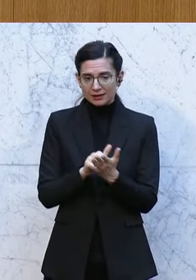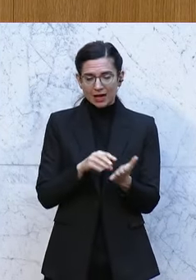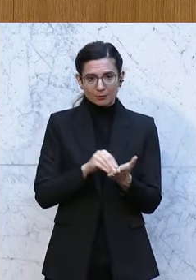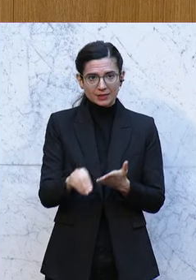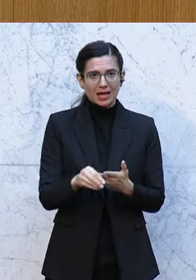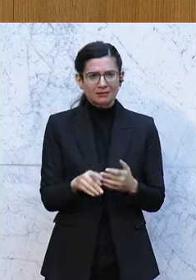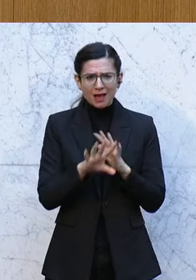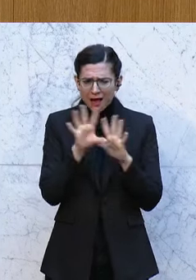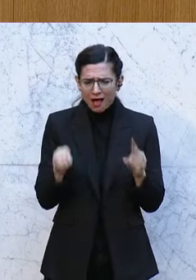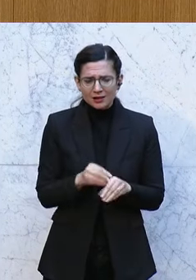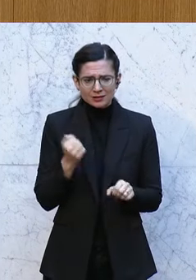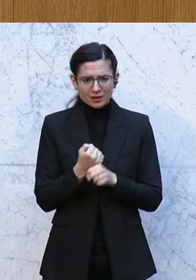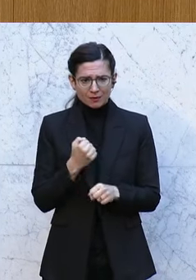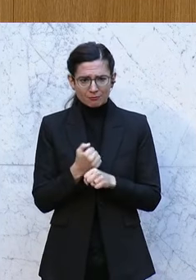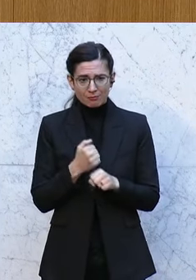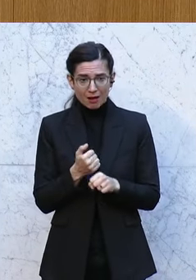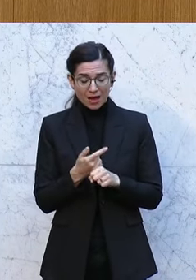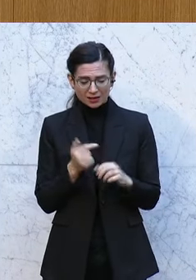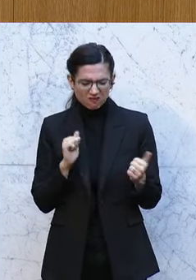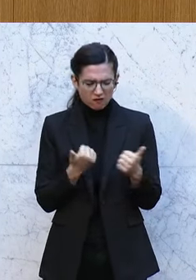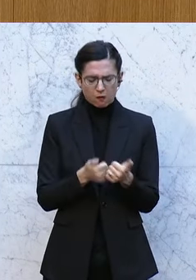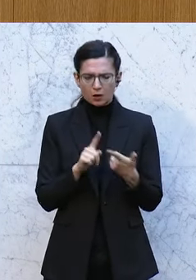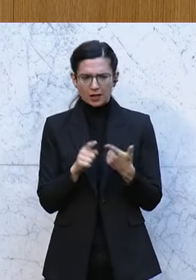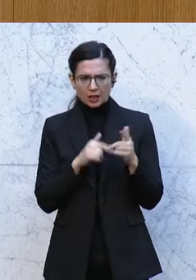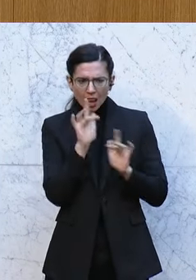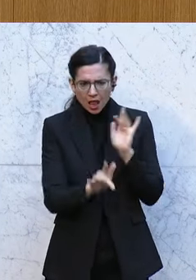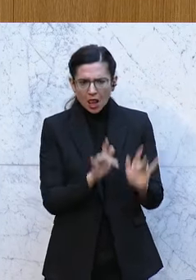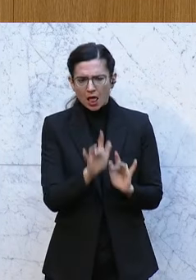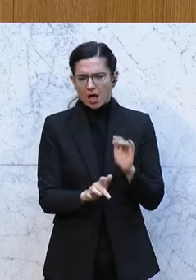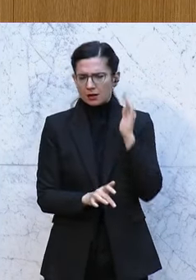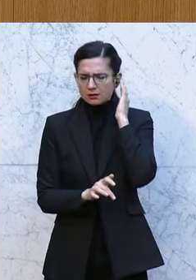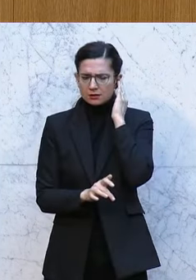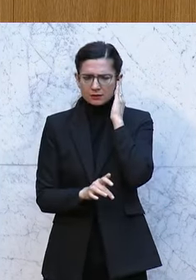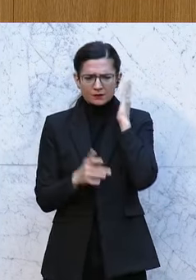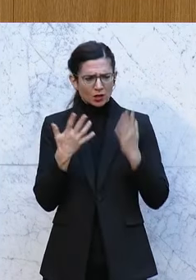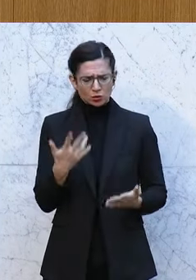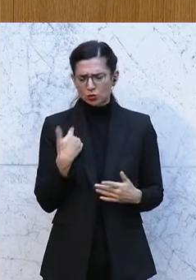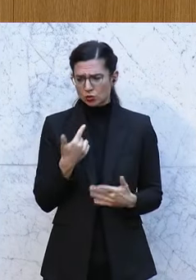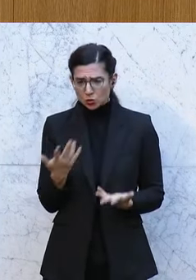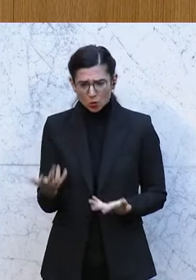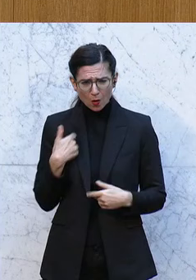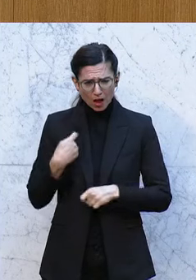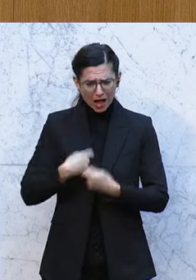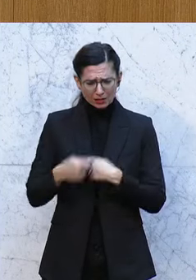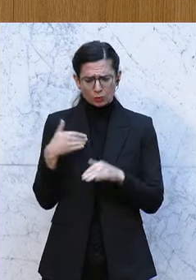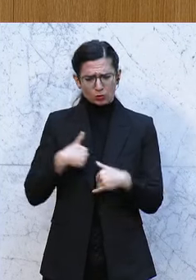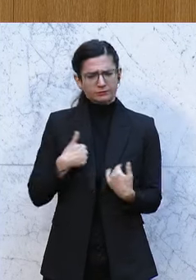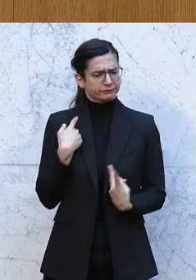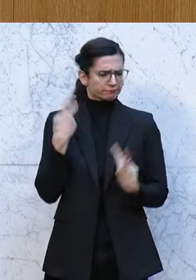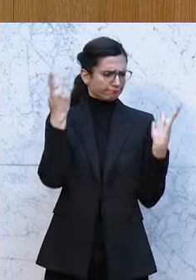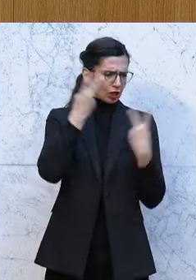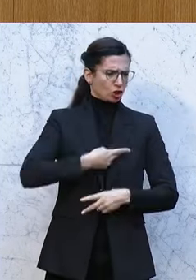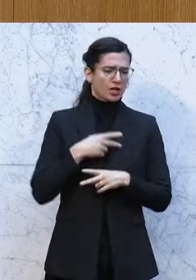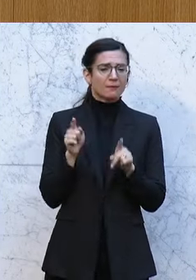sondern alles getan, um die, die aufdecken, zu verfolgen und zu diffamieren. Das ist ein Beitrag, da sollten Sie sich an und für sich dafür schämen. Auch